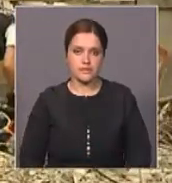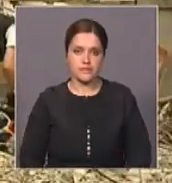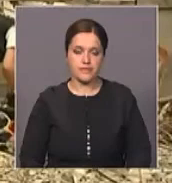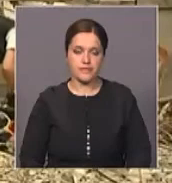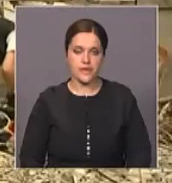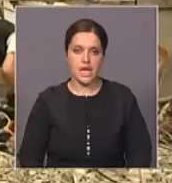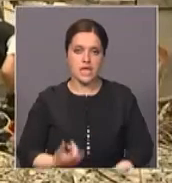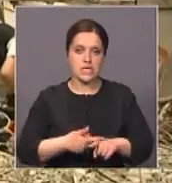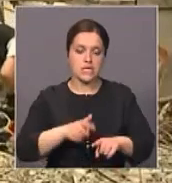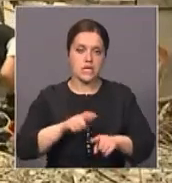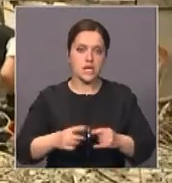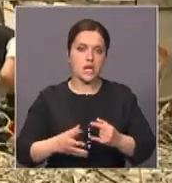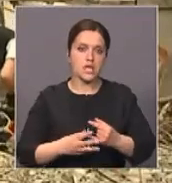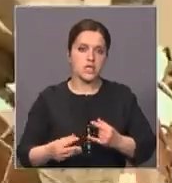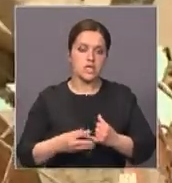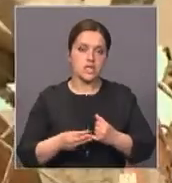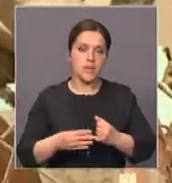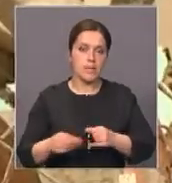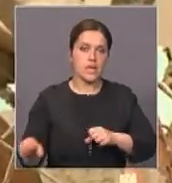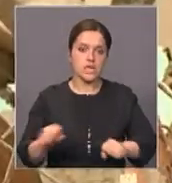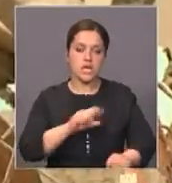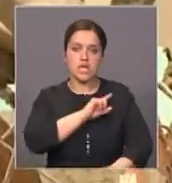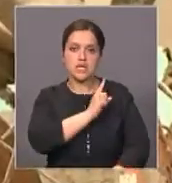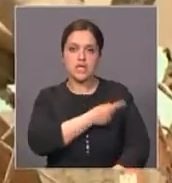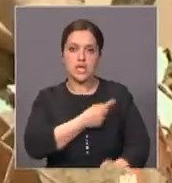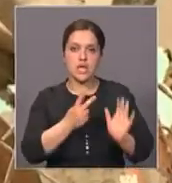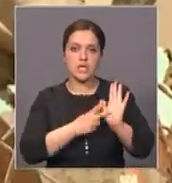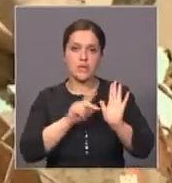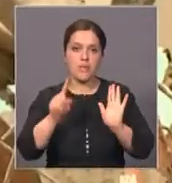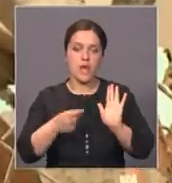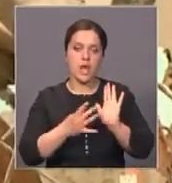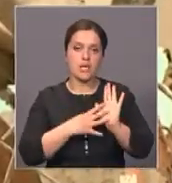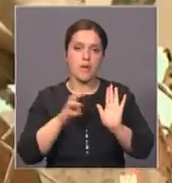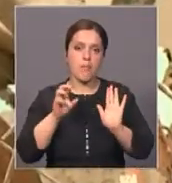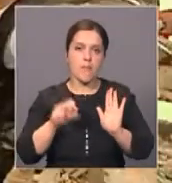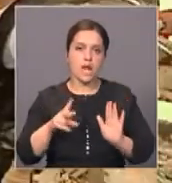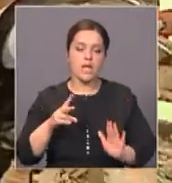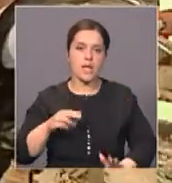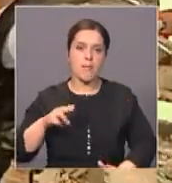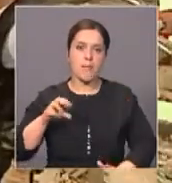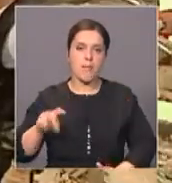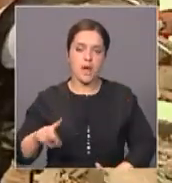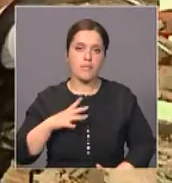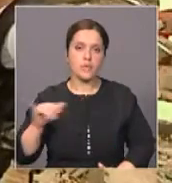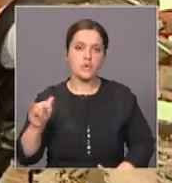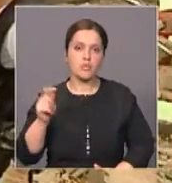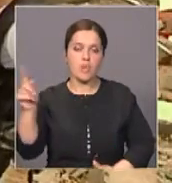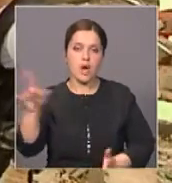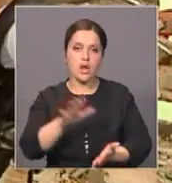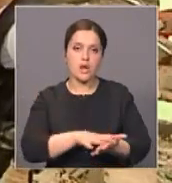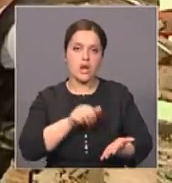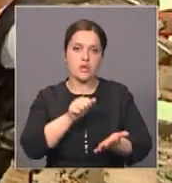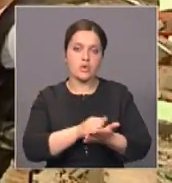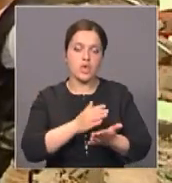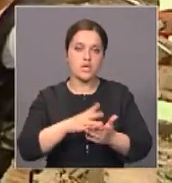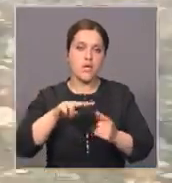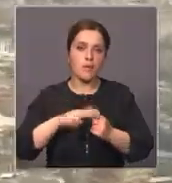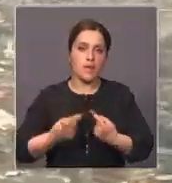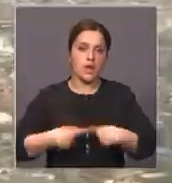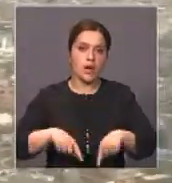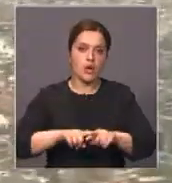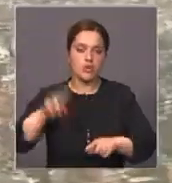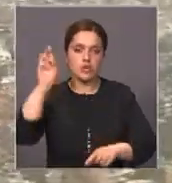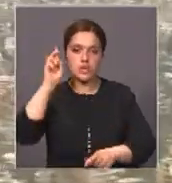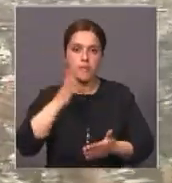Напомню, мощное землетрясение магнитудой 7,9 произошло в Непале в минувшие выходные. Оно разрушило более половины районов